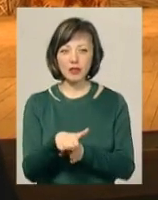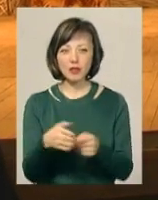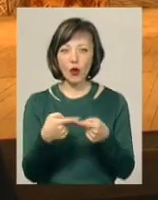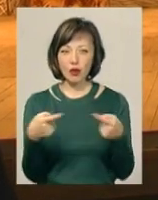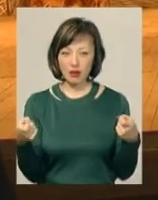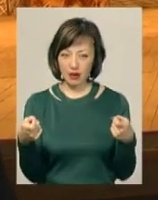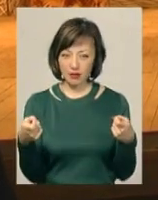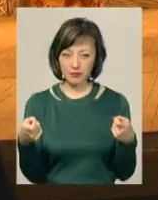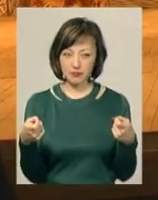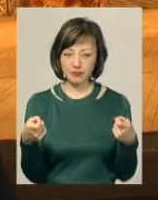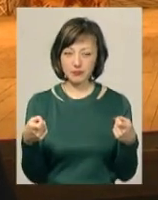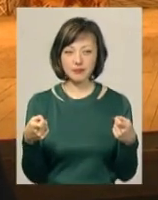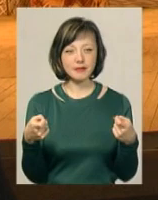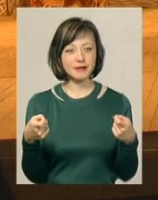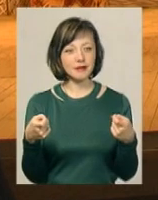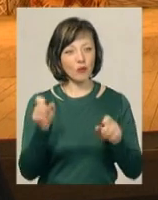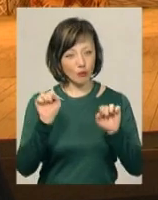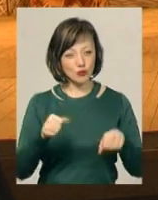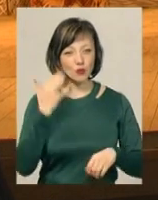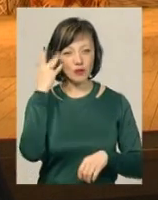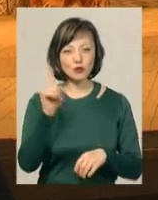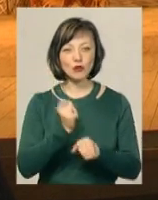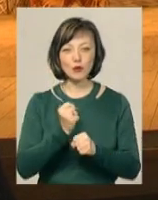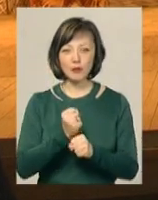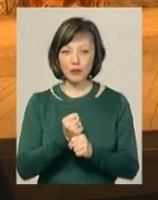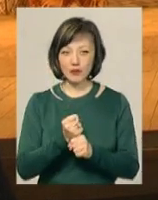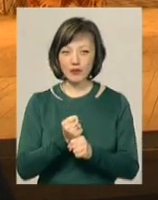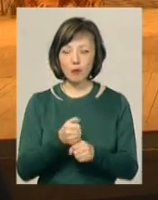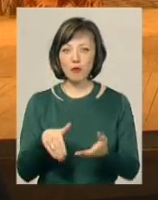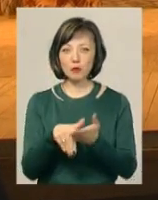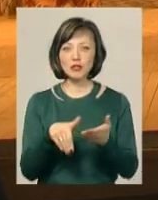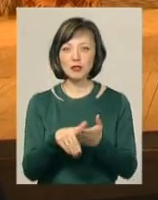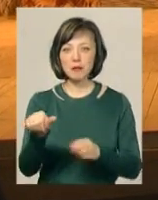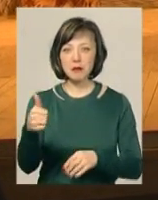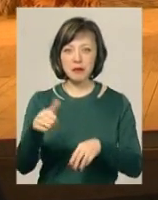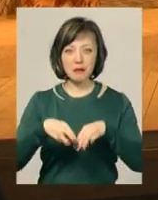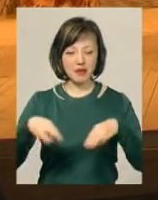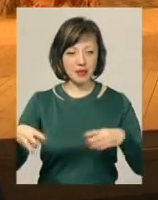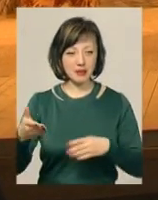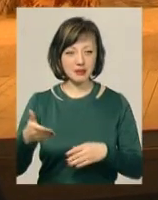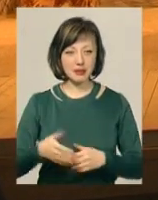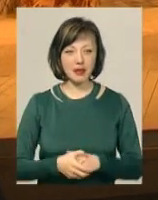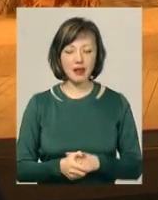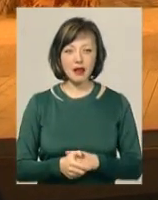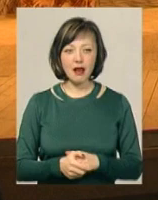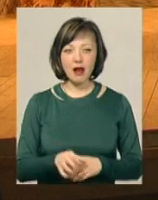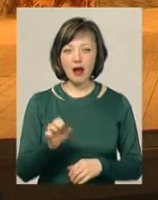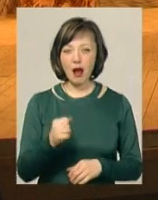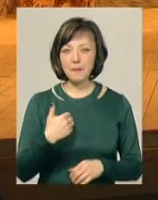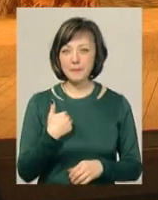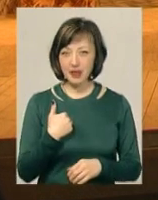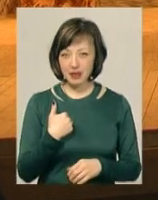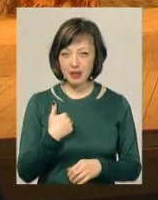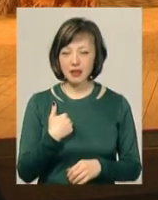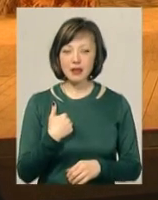готелі, ви можете уявити, що там робив помічник прем'єр-міністра, що робив, а мені,